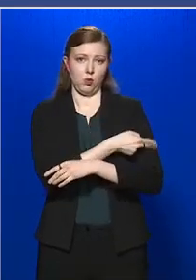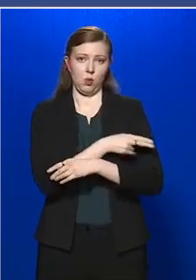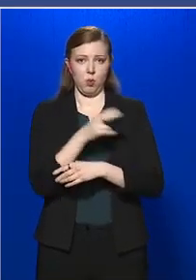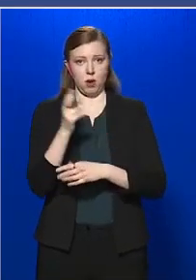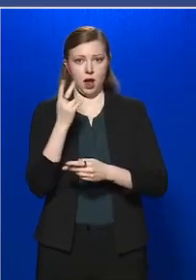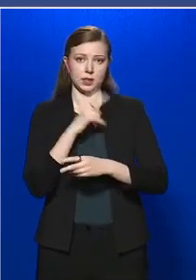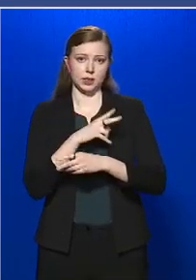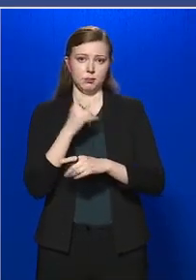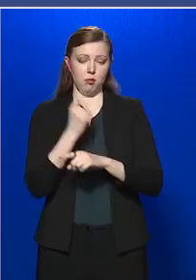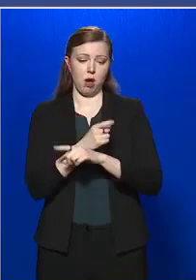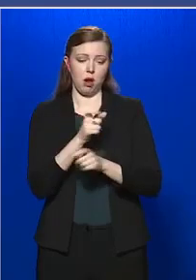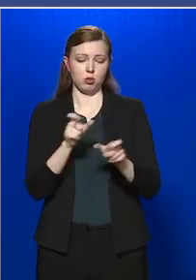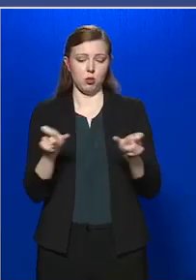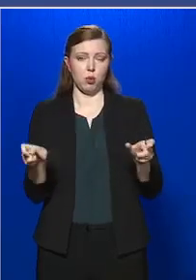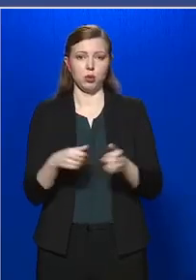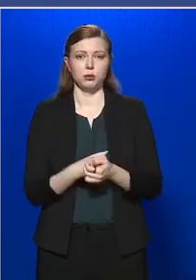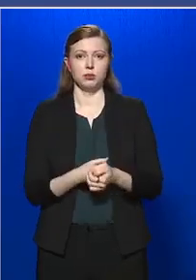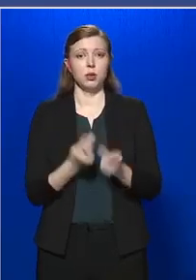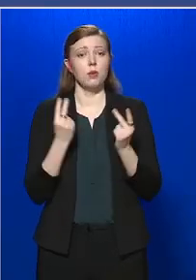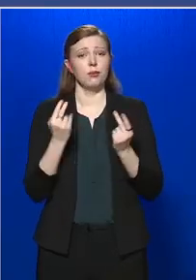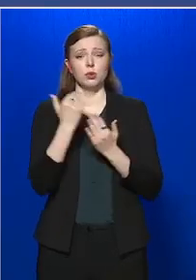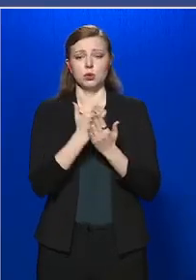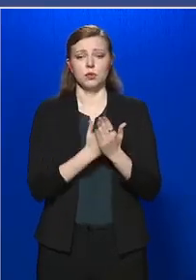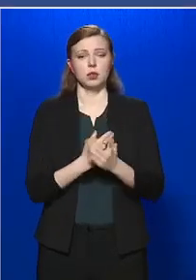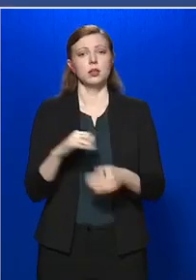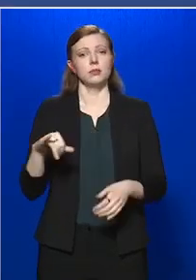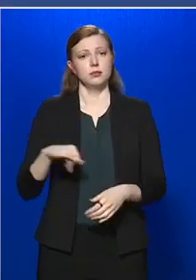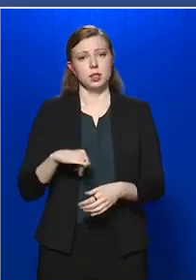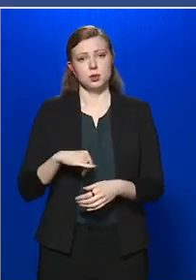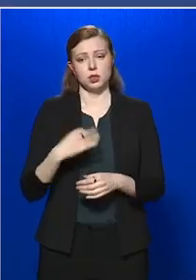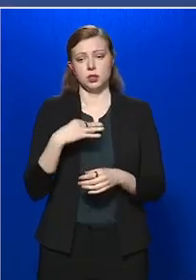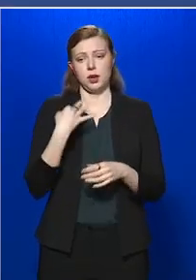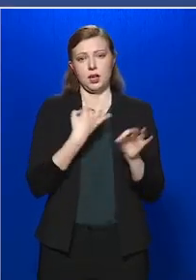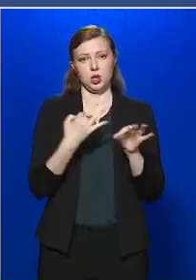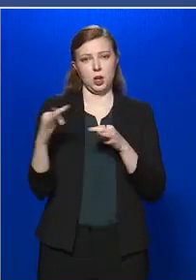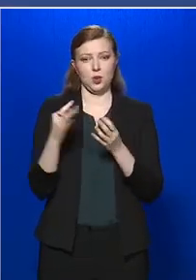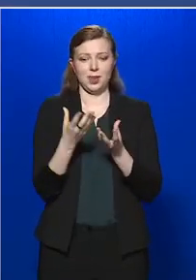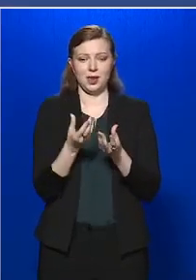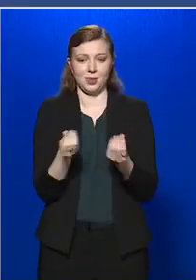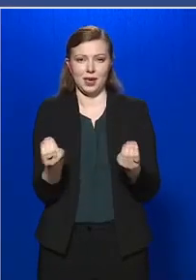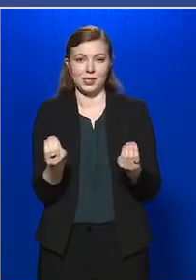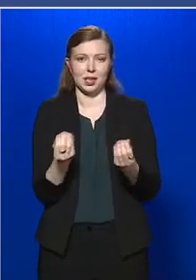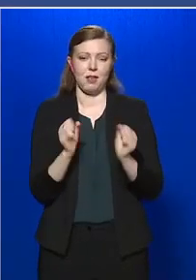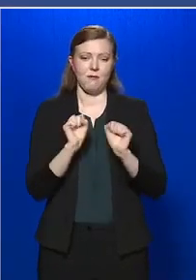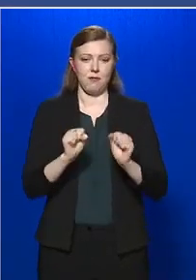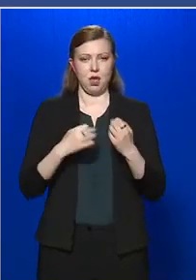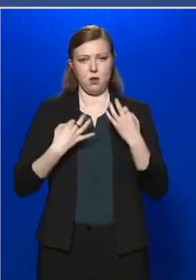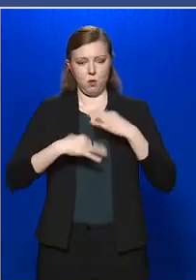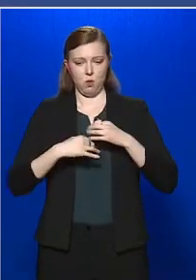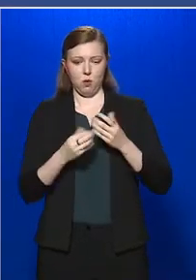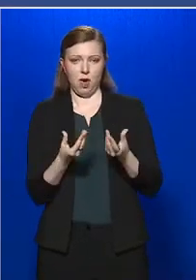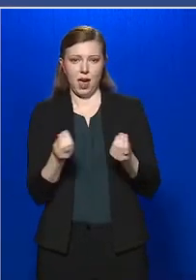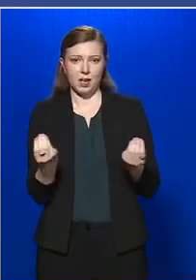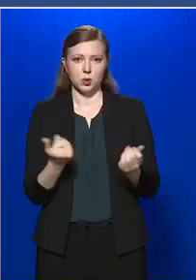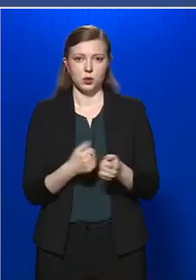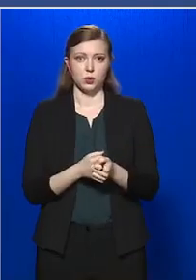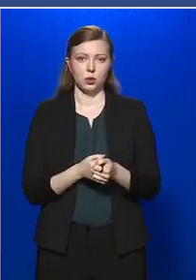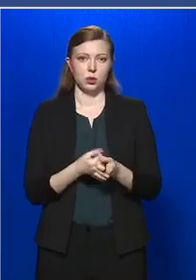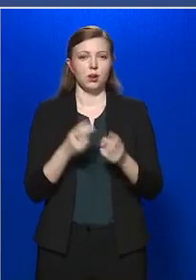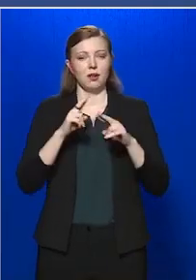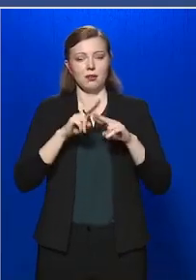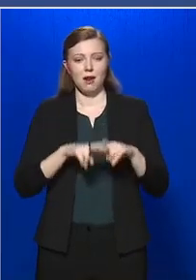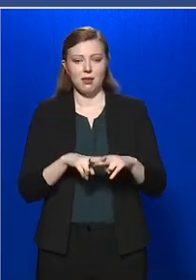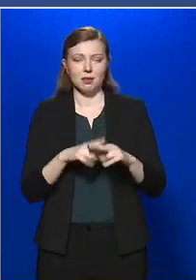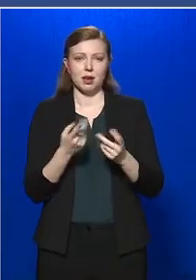Rendkívül fontos feladatuk biztosítani azt, hogy azok az egészségügyi készletek, védőeszközök, azok az eszközrendszerek,